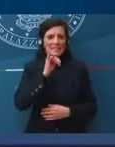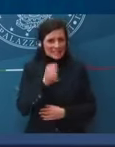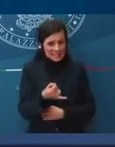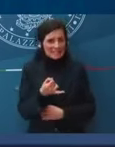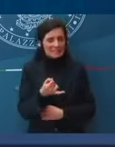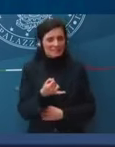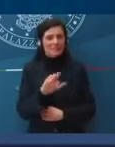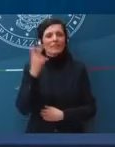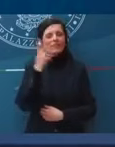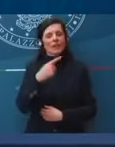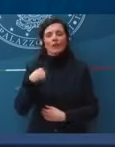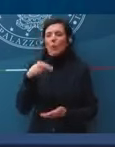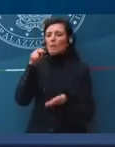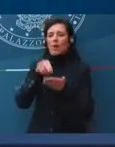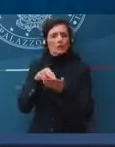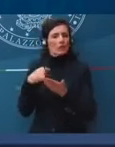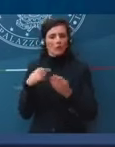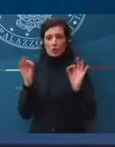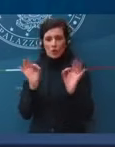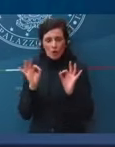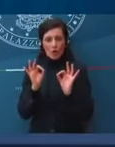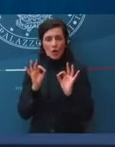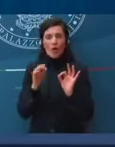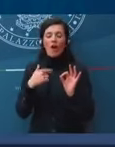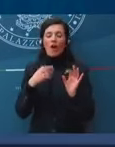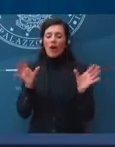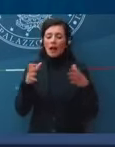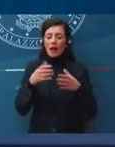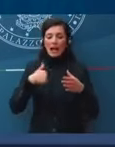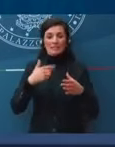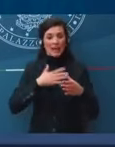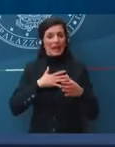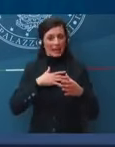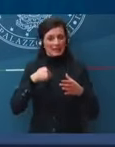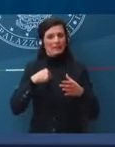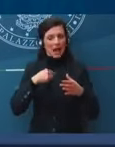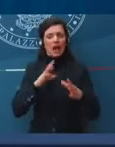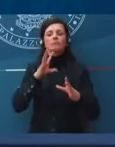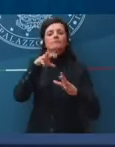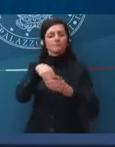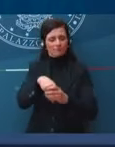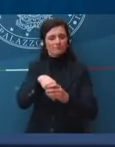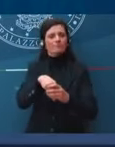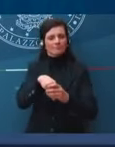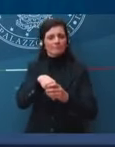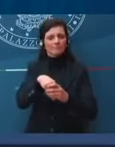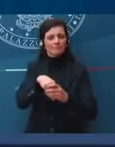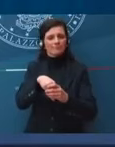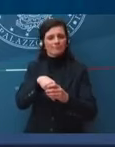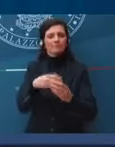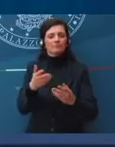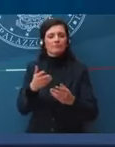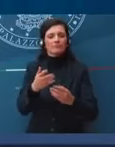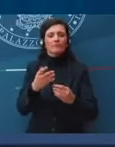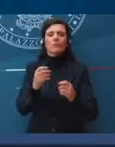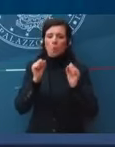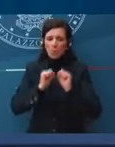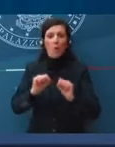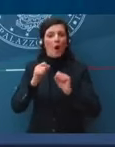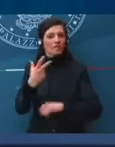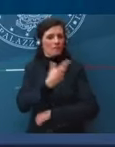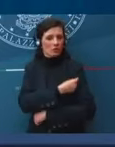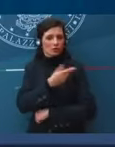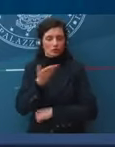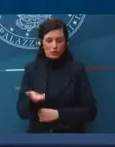ancora fatto la prenotazione. La mia classe di età, però, è entrata tra quelle che mi permettono di avere il vaccino.